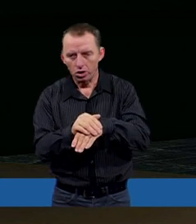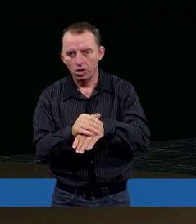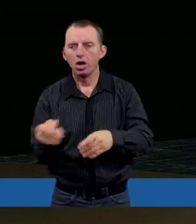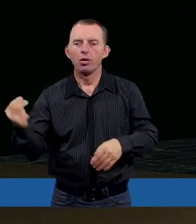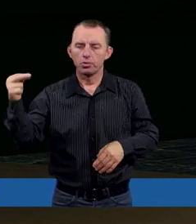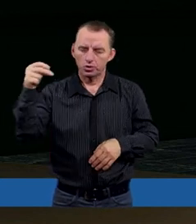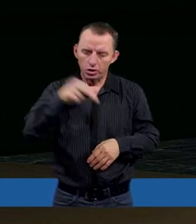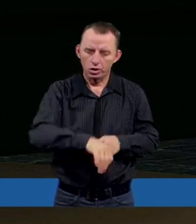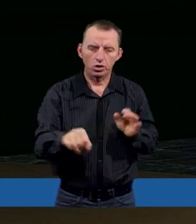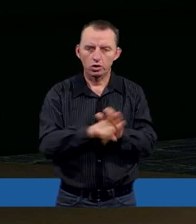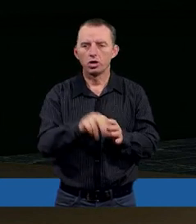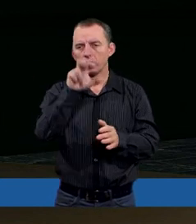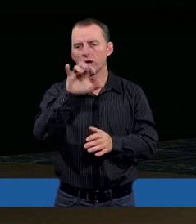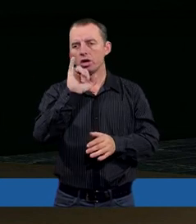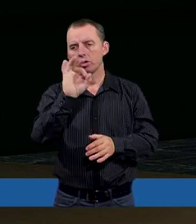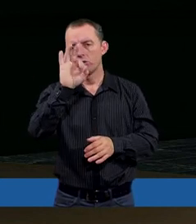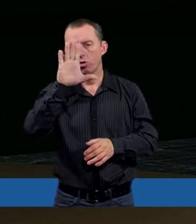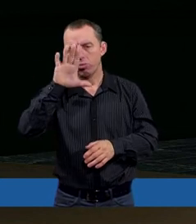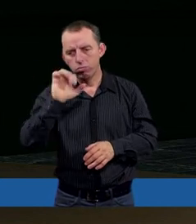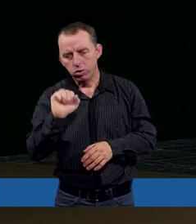przyszli do Chioba,